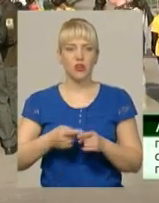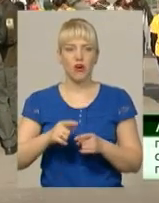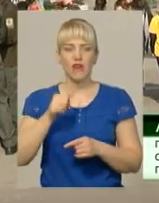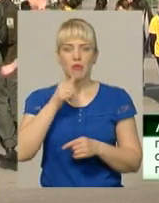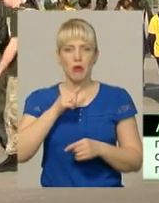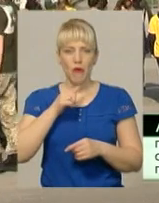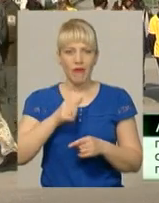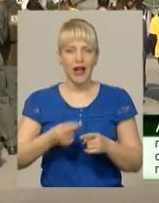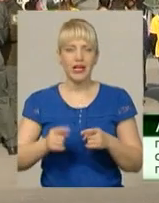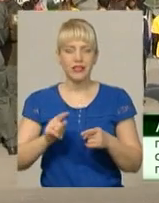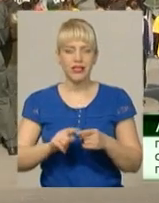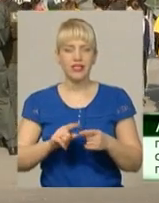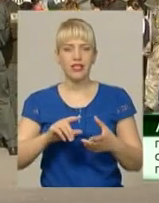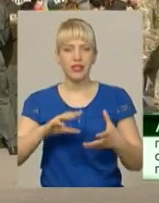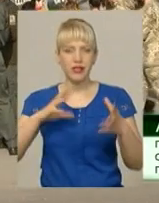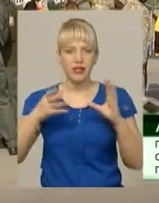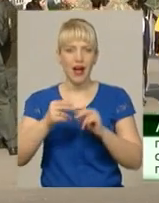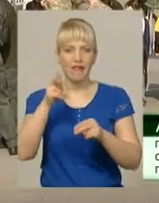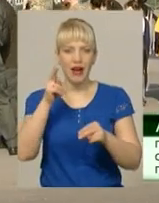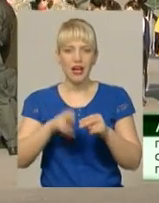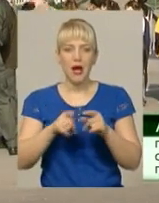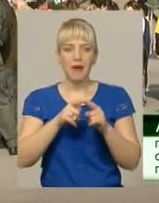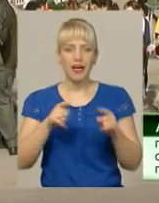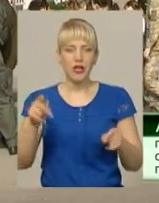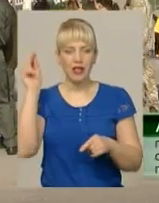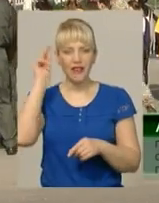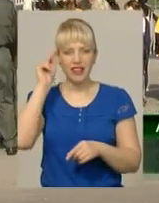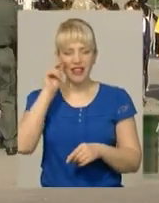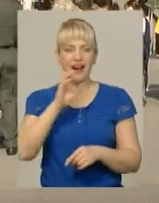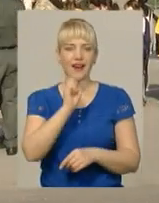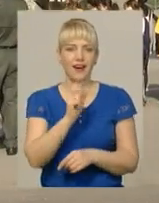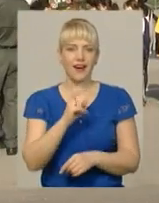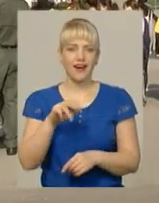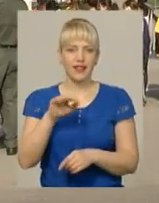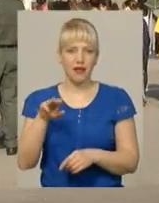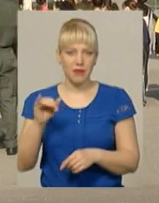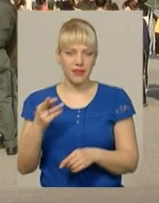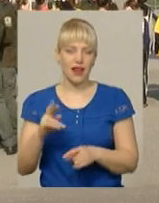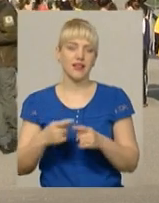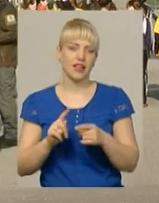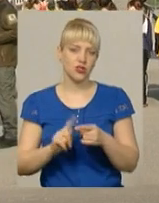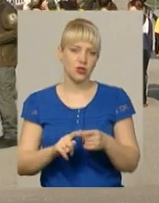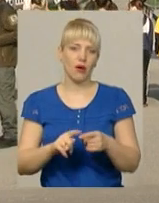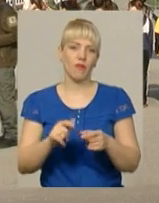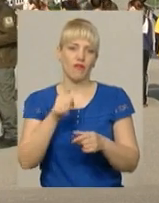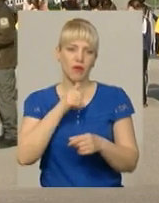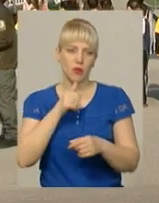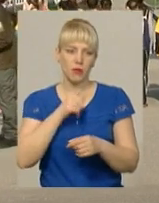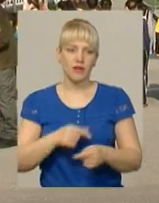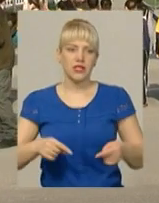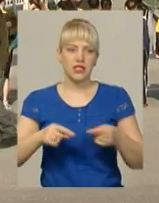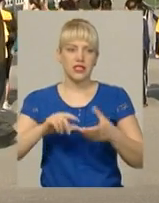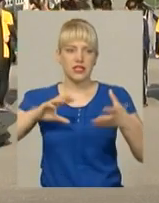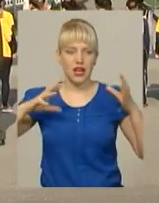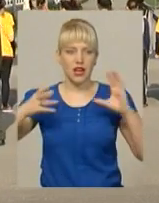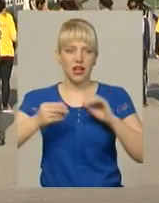знаменує собою завершення періоду навчання в академії. І на цьому випробуванні визначаємо загальну